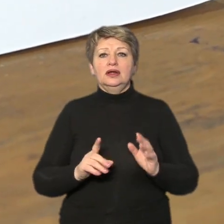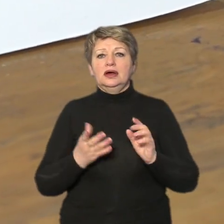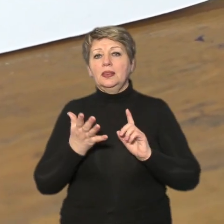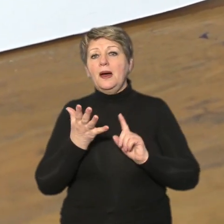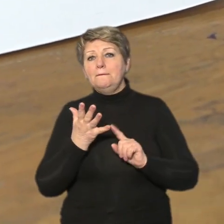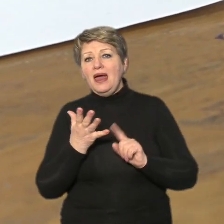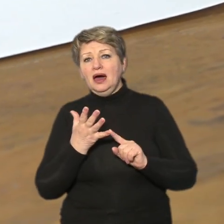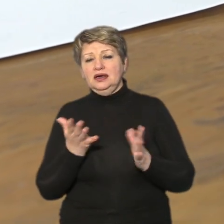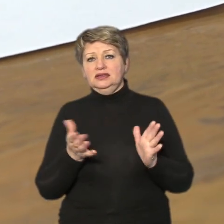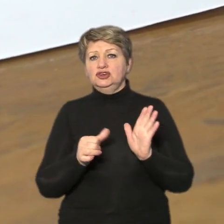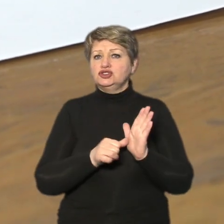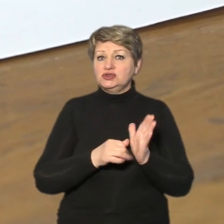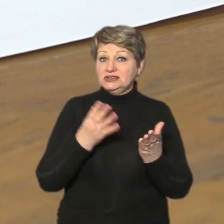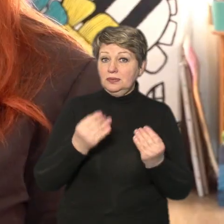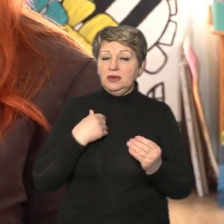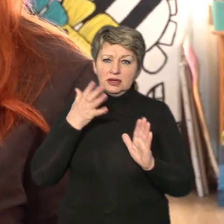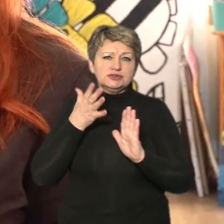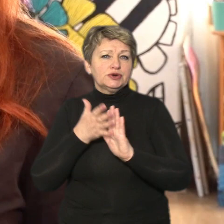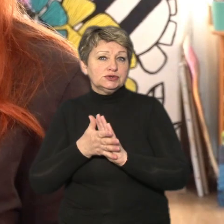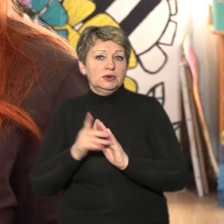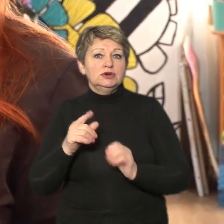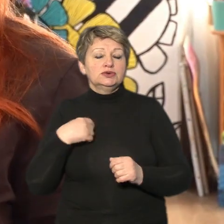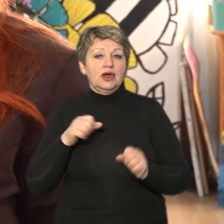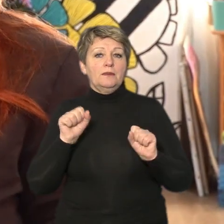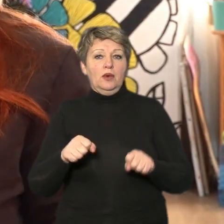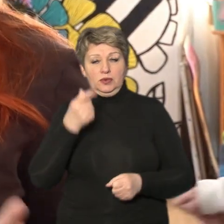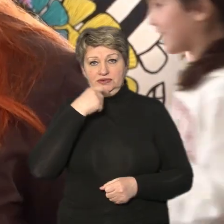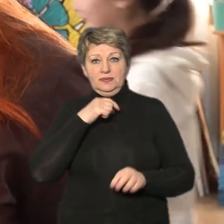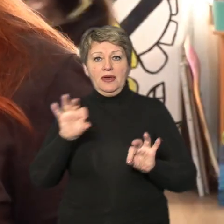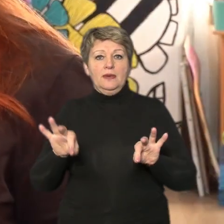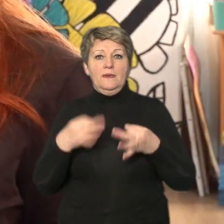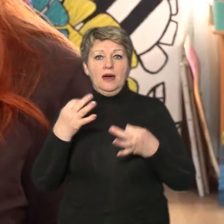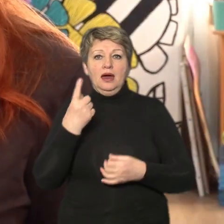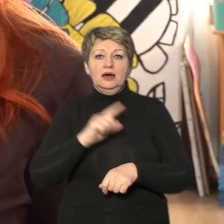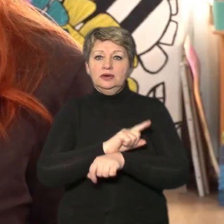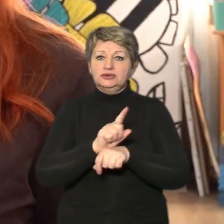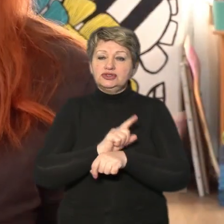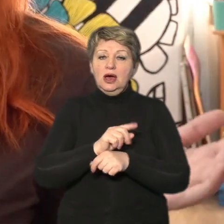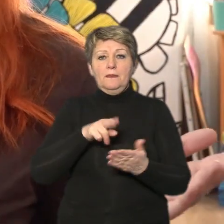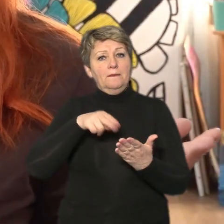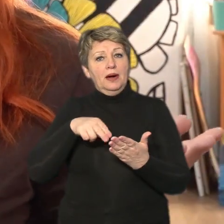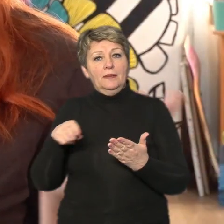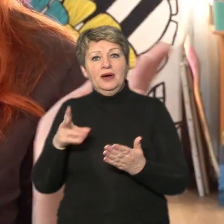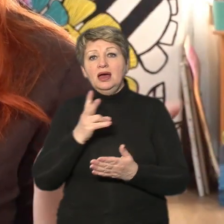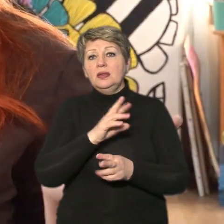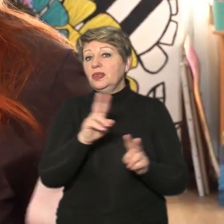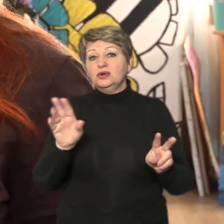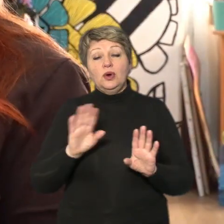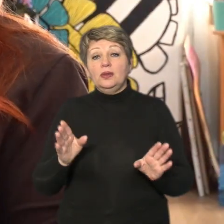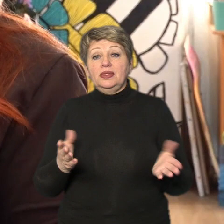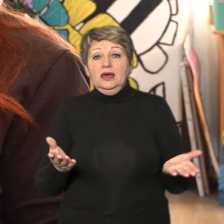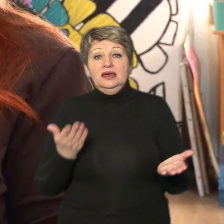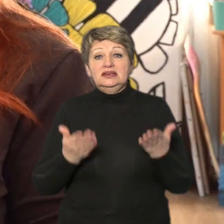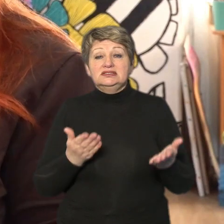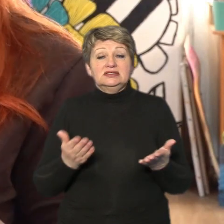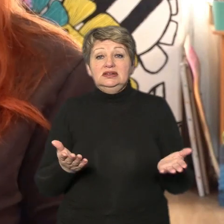'ятий шостий я зрозуміла що можу собі дозволити годину помалювати що це від цього ніхто не помре якщо я годину